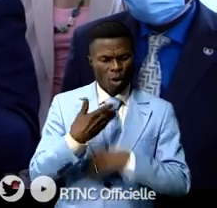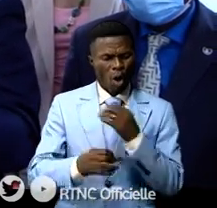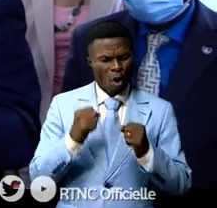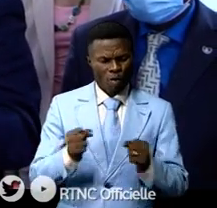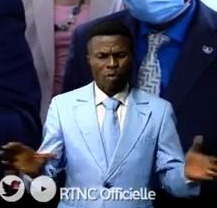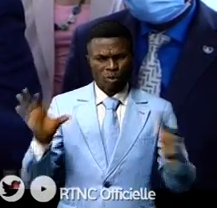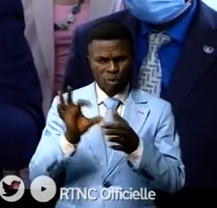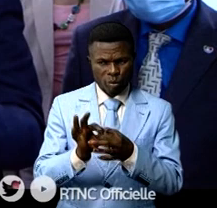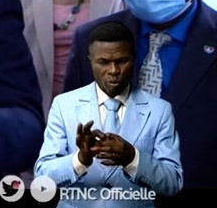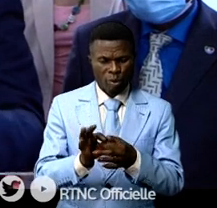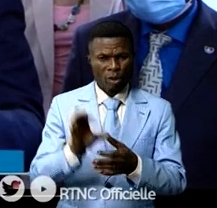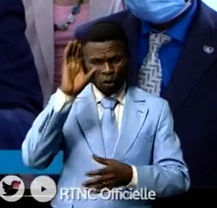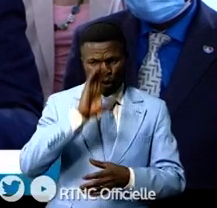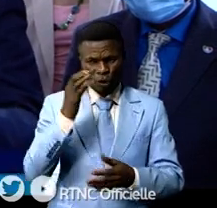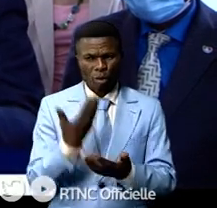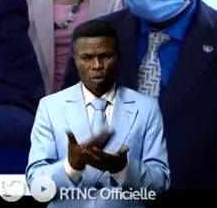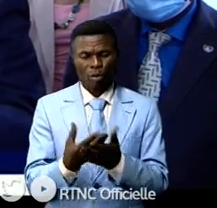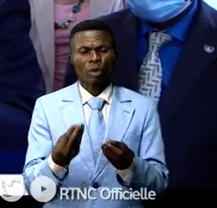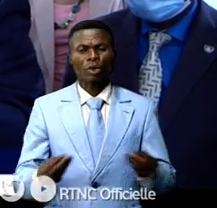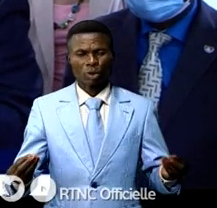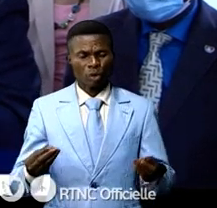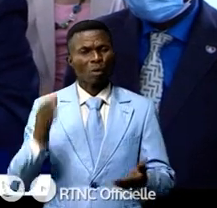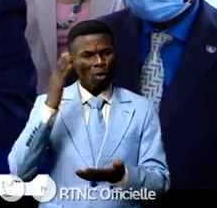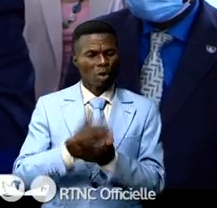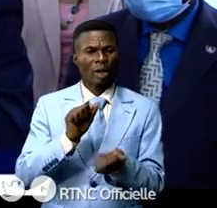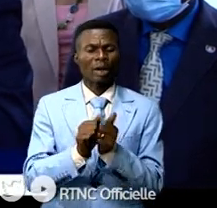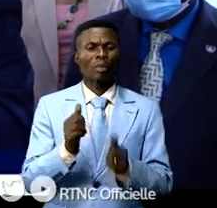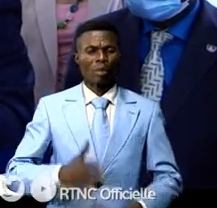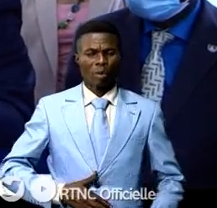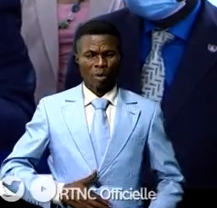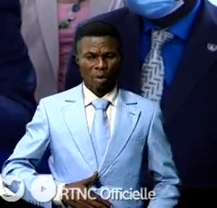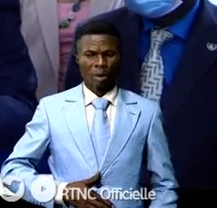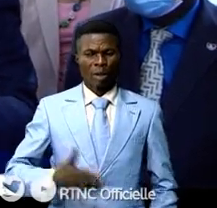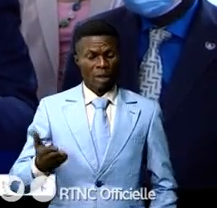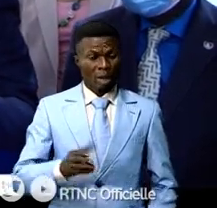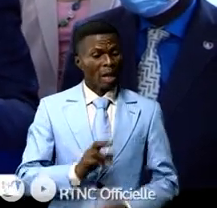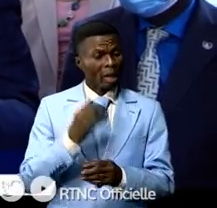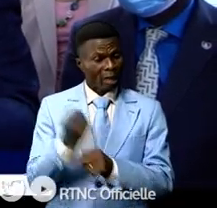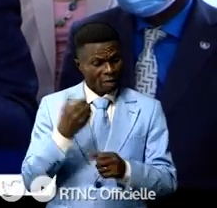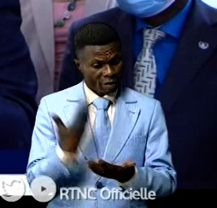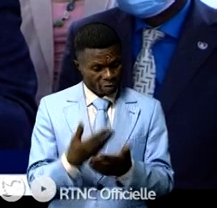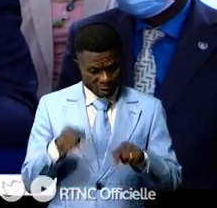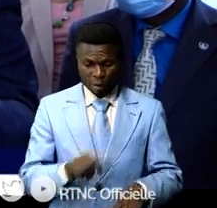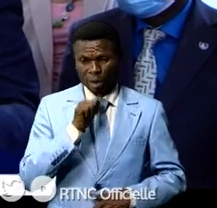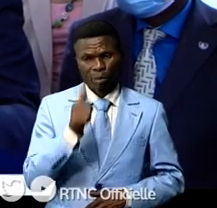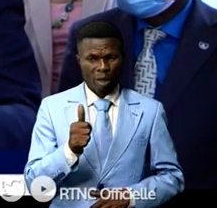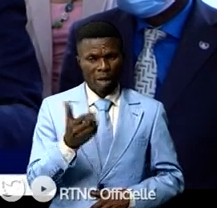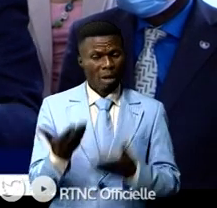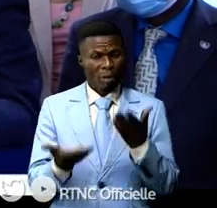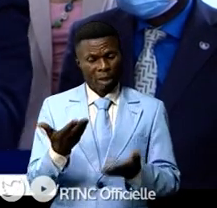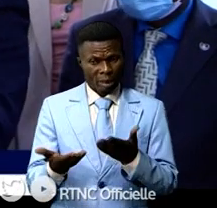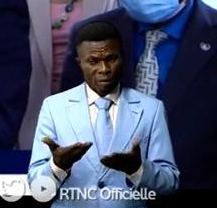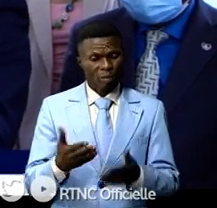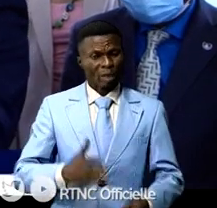forces soient réunies pour pouvoir faire face à ces défis. Si on ne réagit pas maintenant, il y aura la